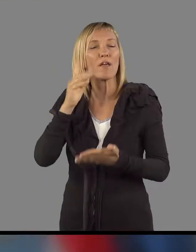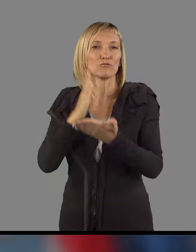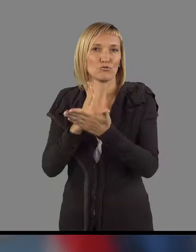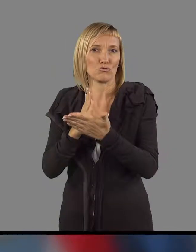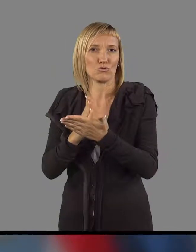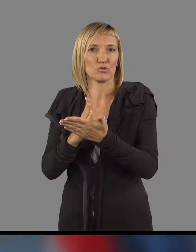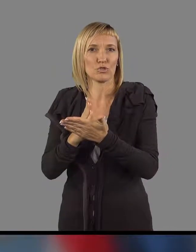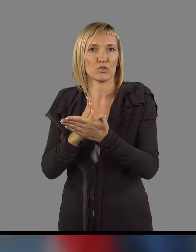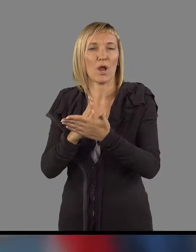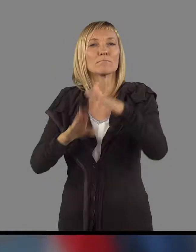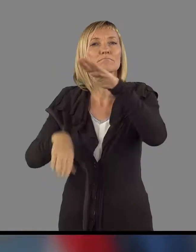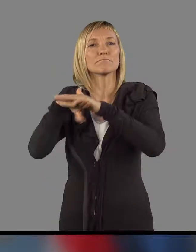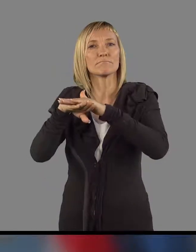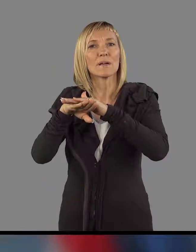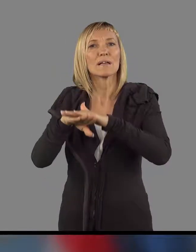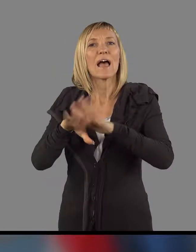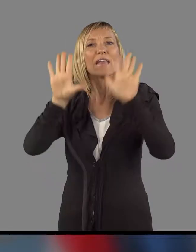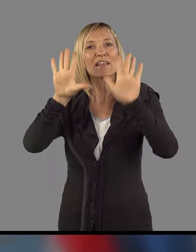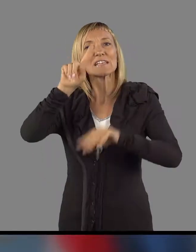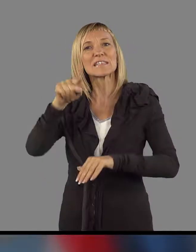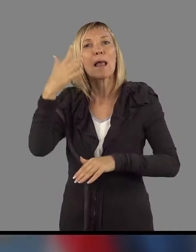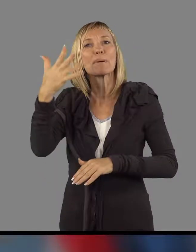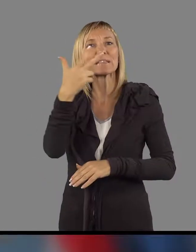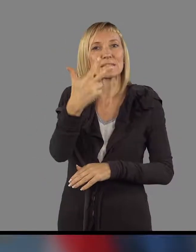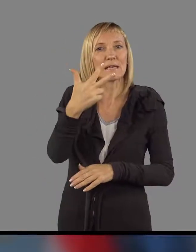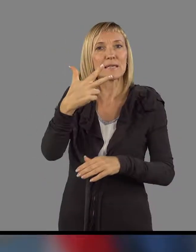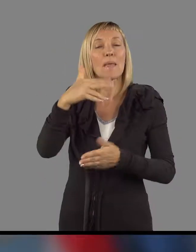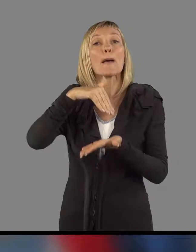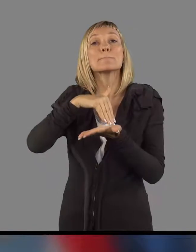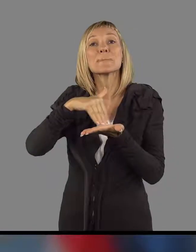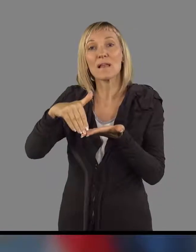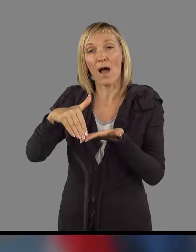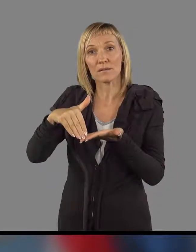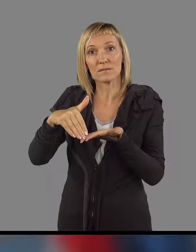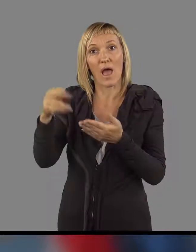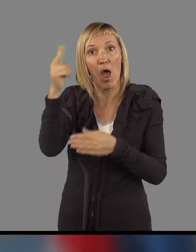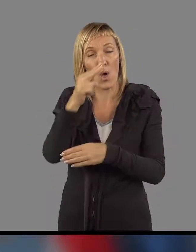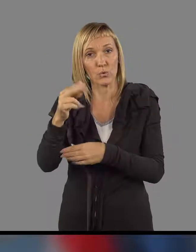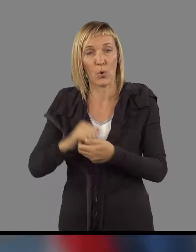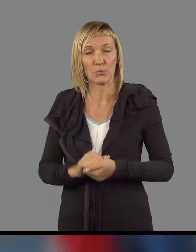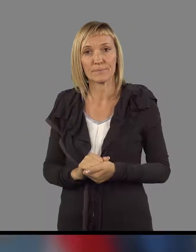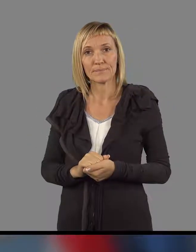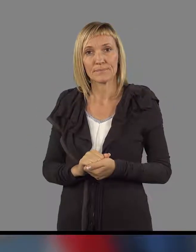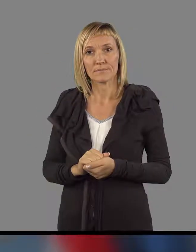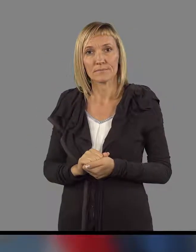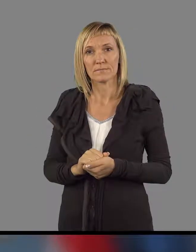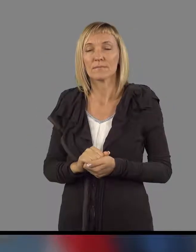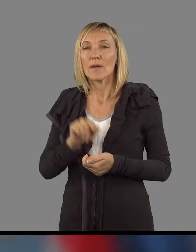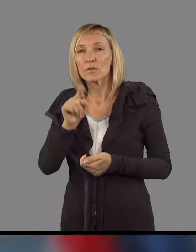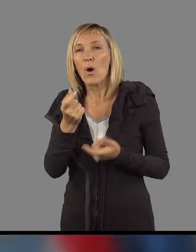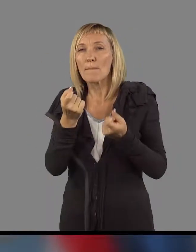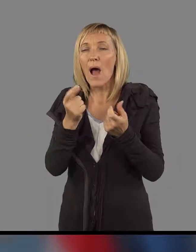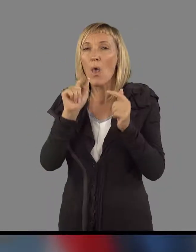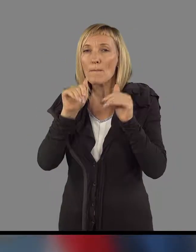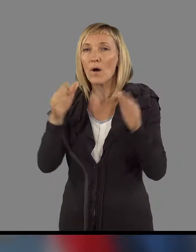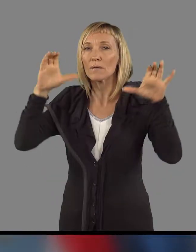zgorni limit je 10,35 milijarde, gre za nekolikšno